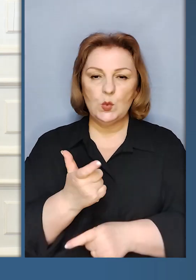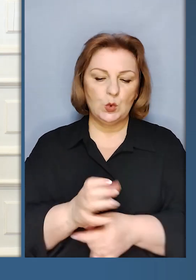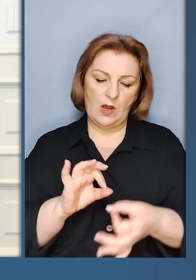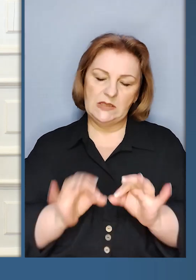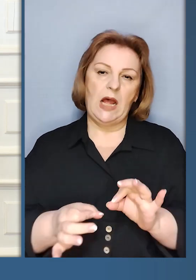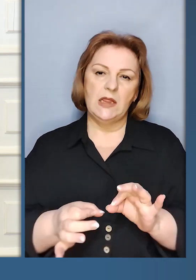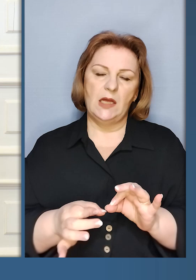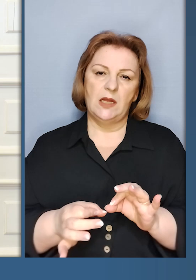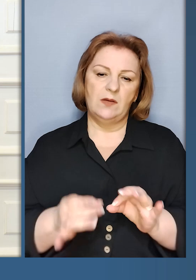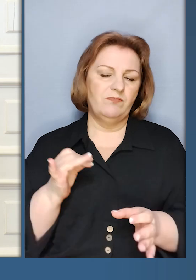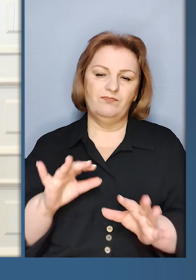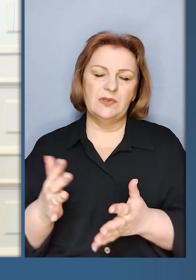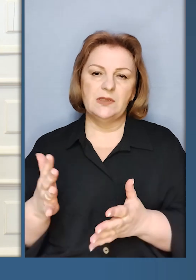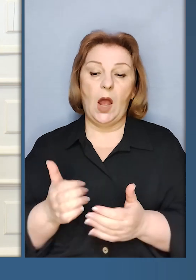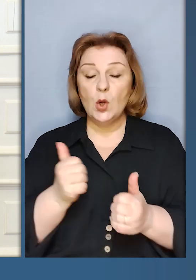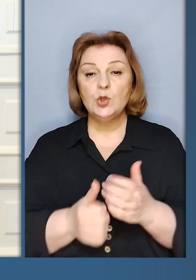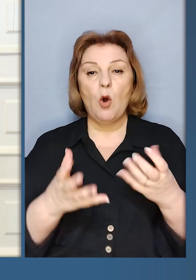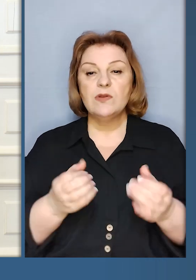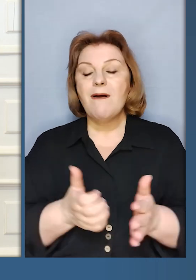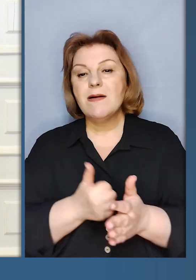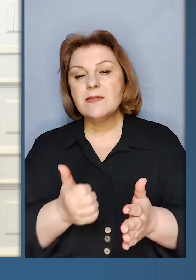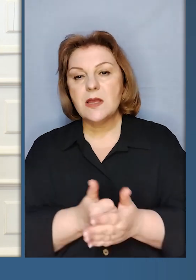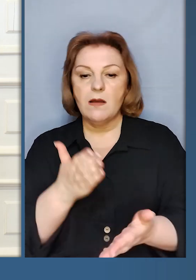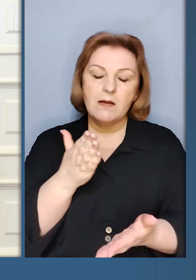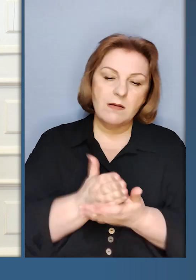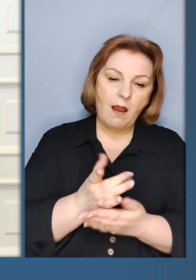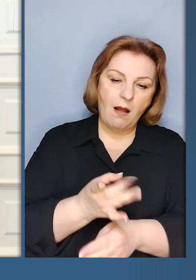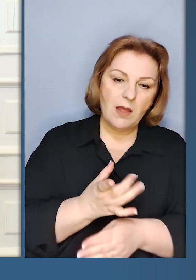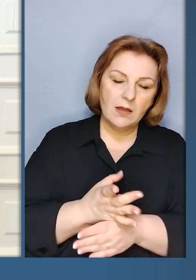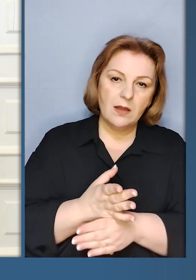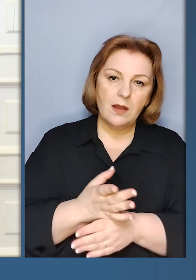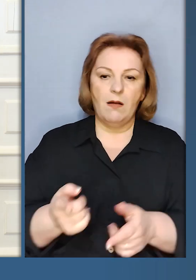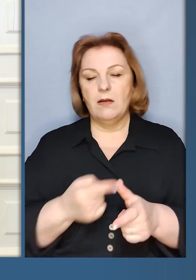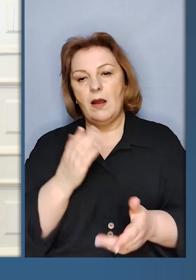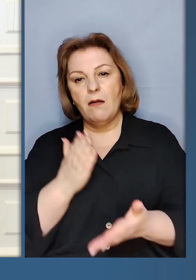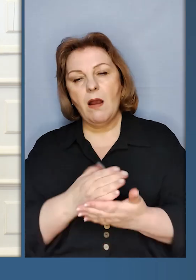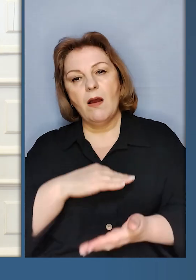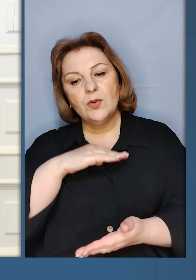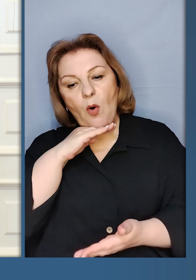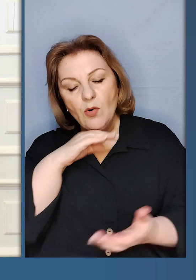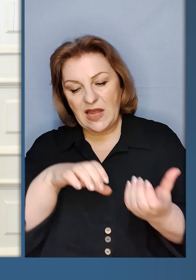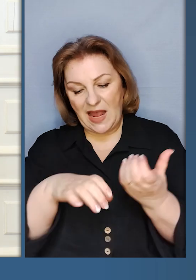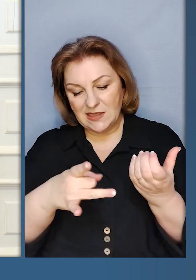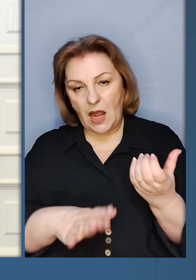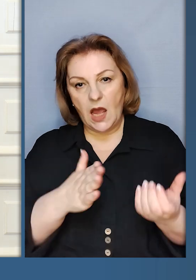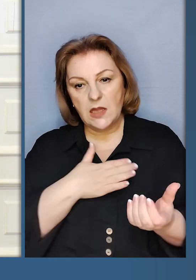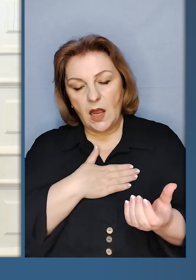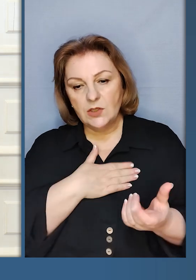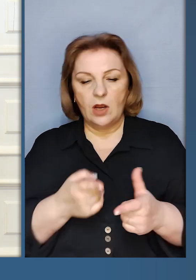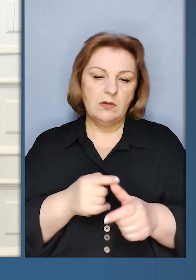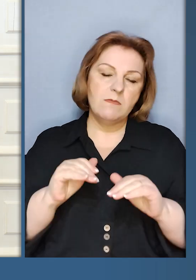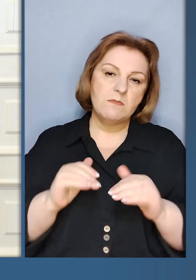Там дуже-дуже складна історія. І щоденно дефіцит. То є артилерія, то є достатньо